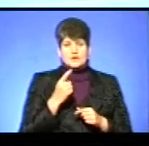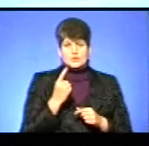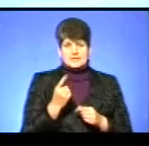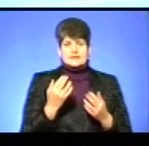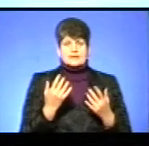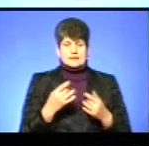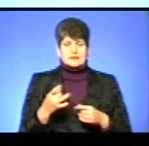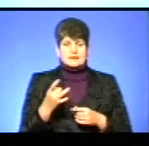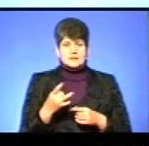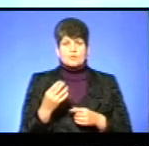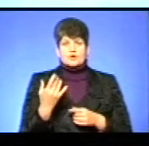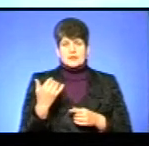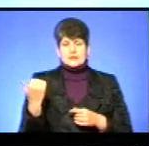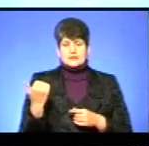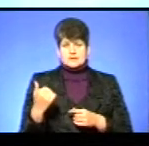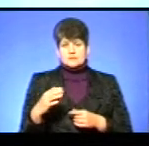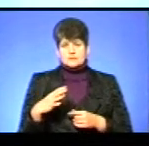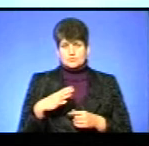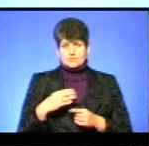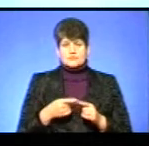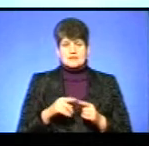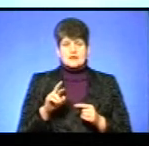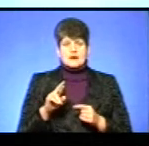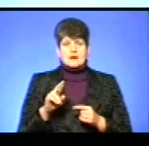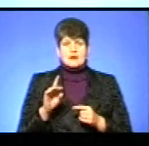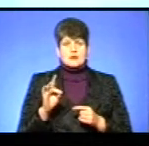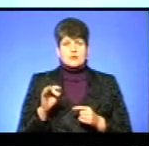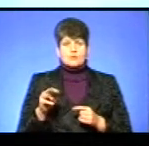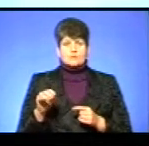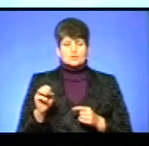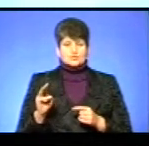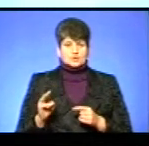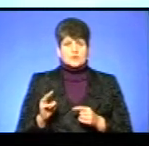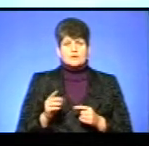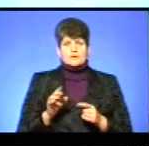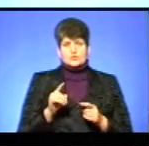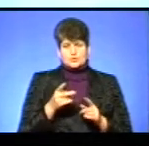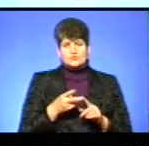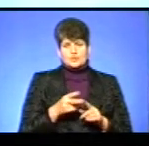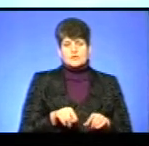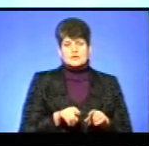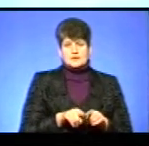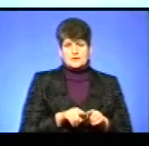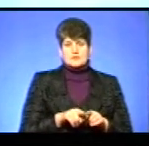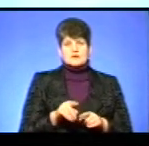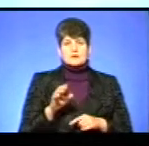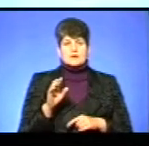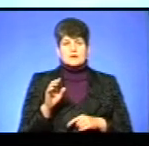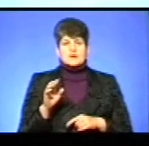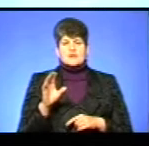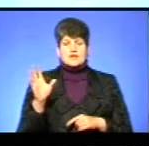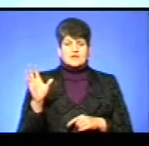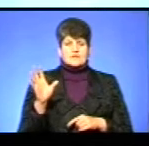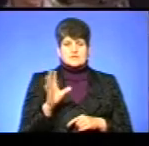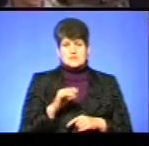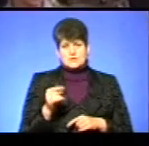разів, декілька тижнів перебував, Василь Ярмуш. Другий також декілька тижнів перебував, це Ярослав Павуляк і всіх